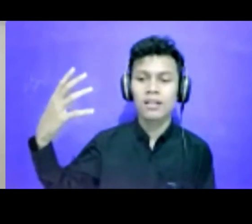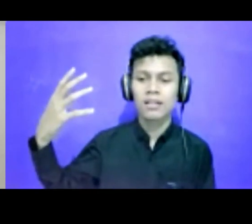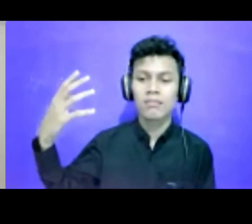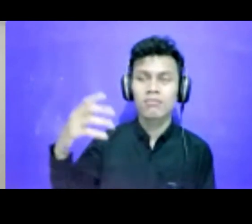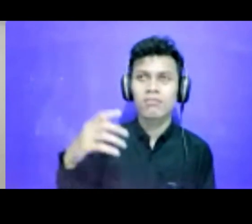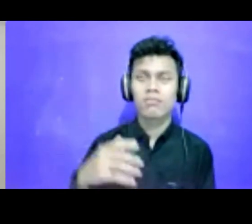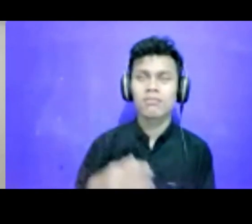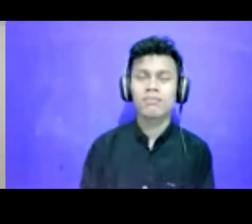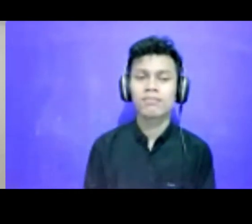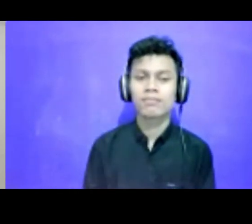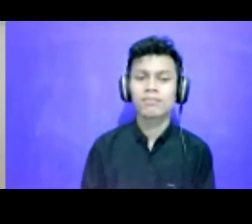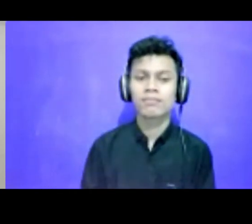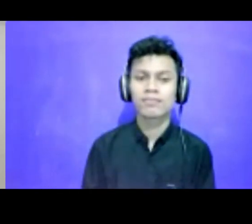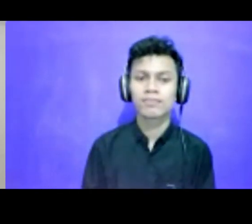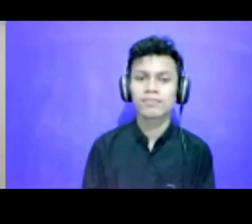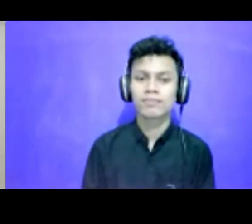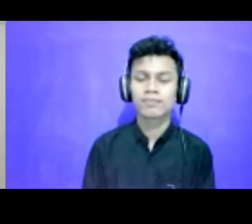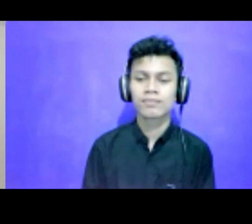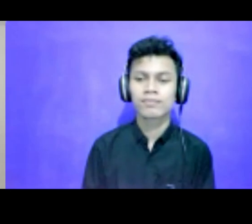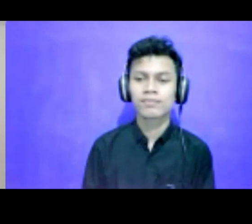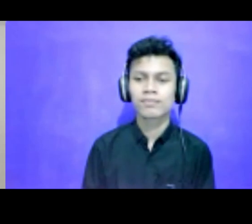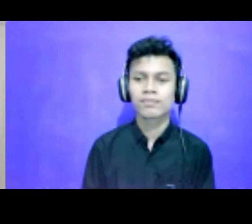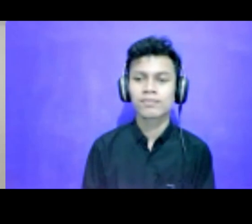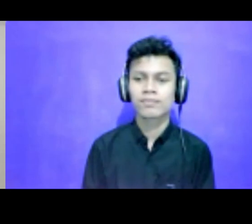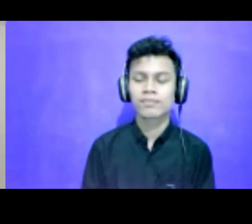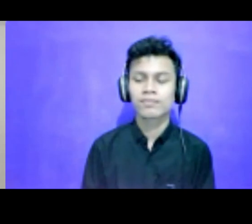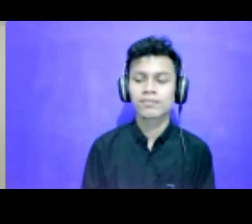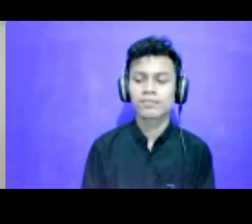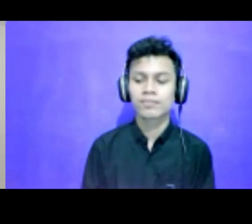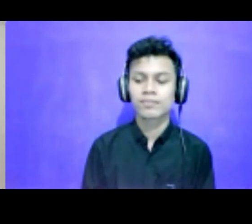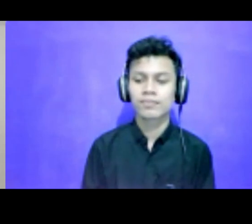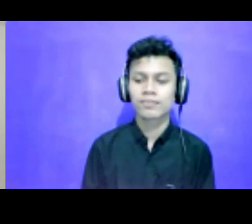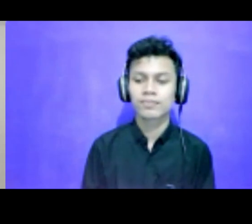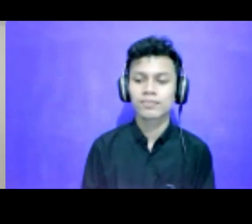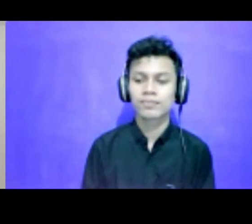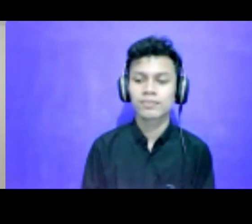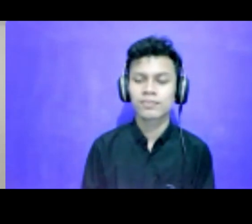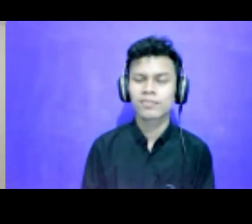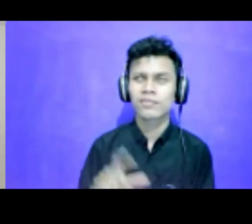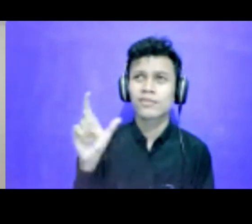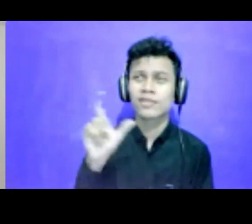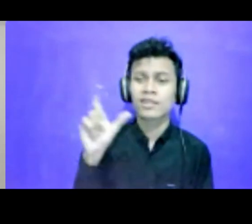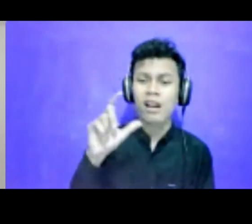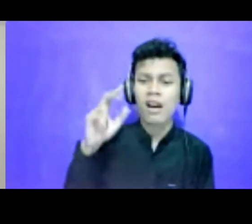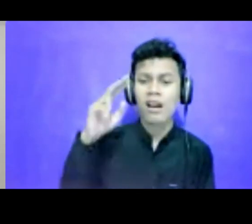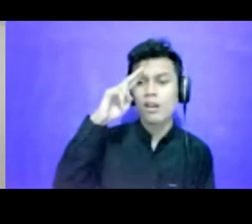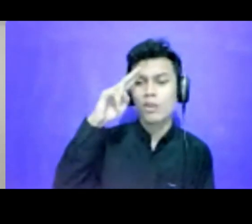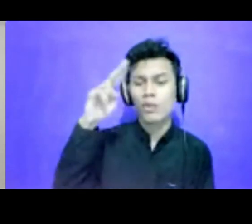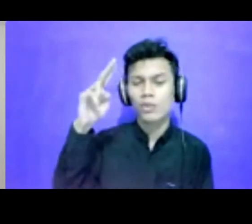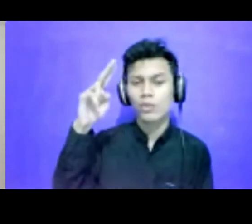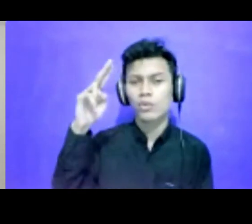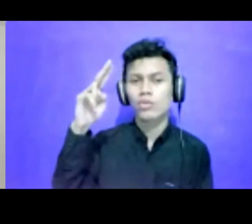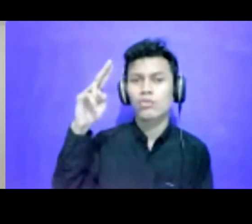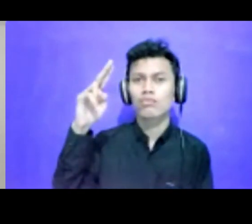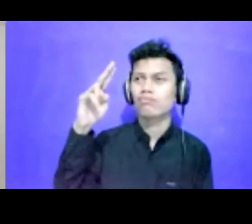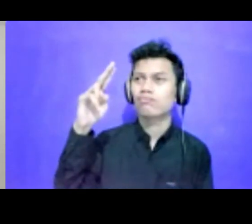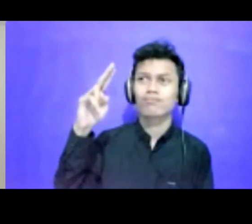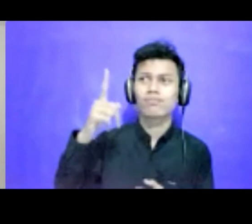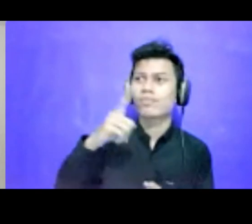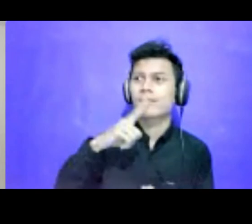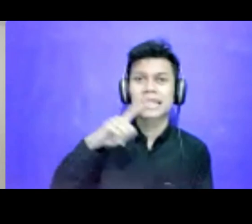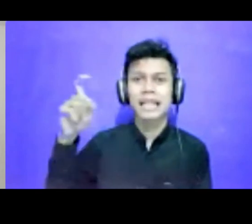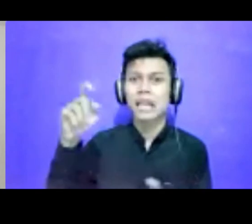saya tidak salah dengar, salah satu cara untuk mempertanyakan kembali